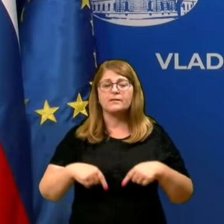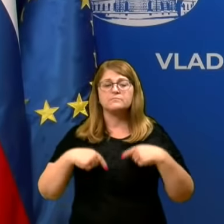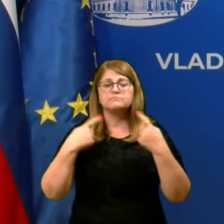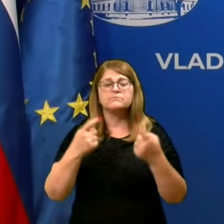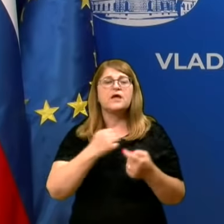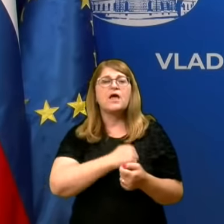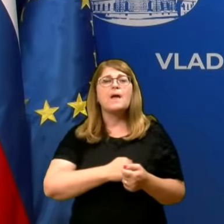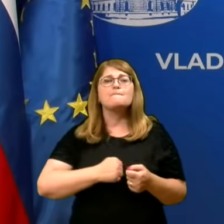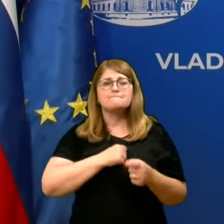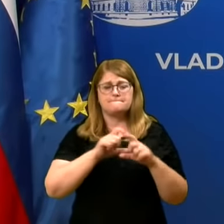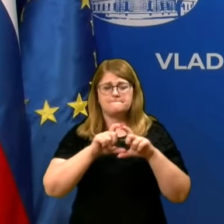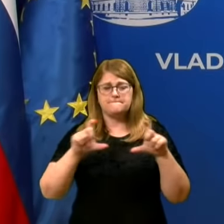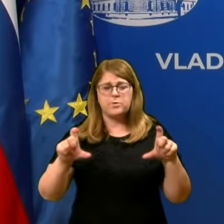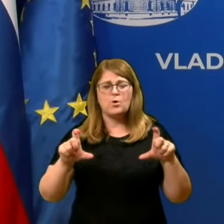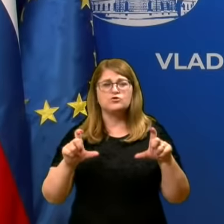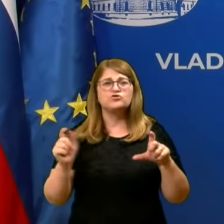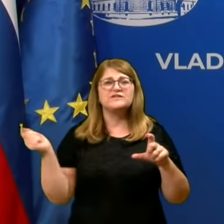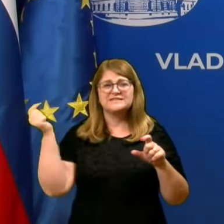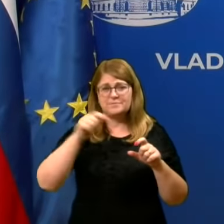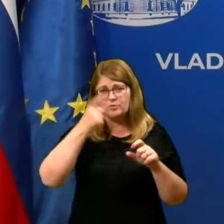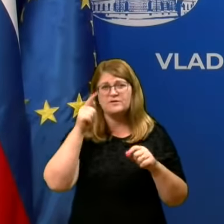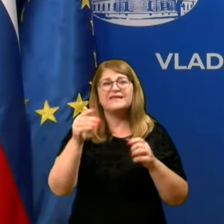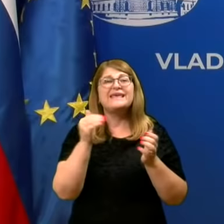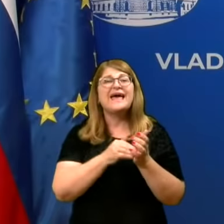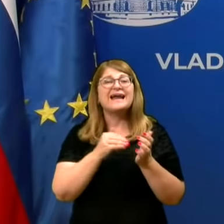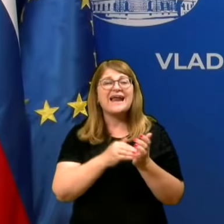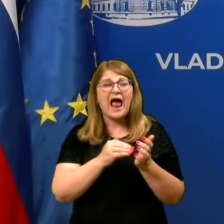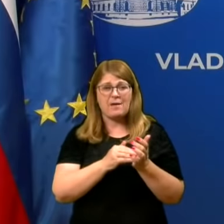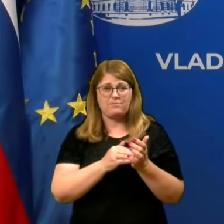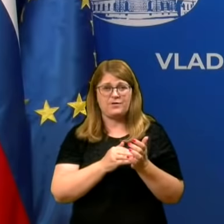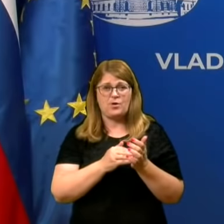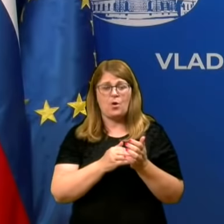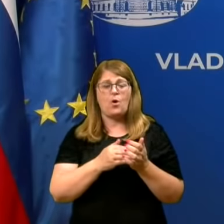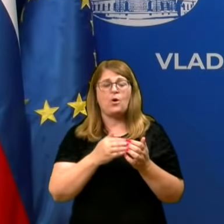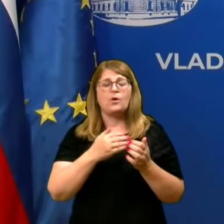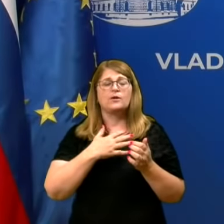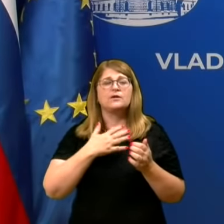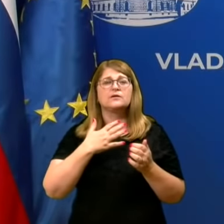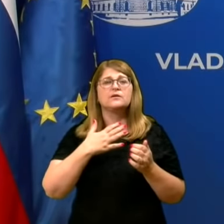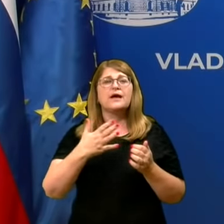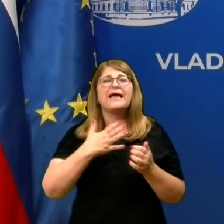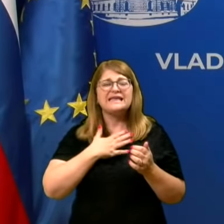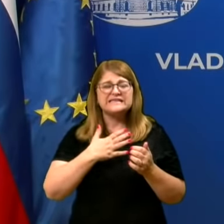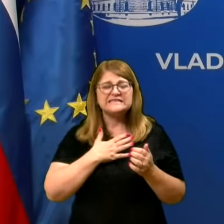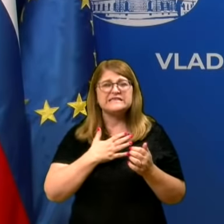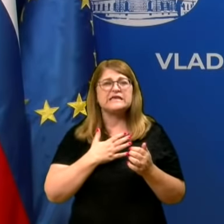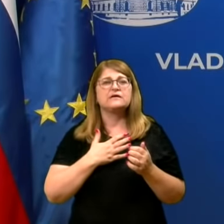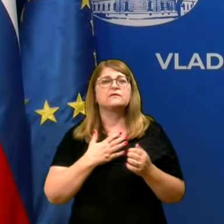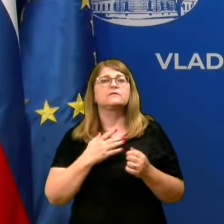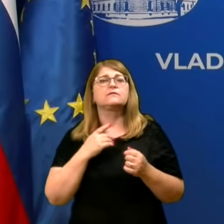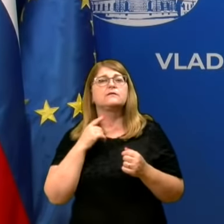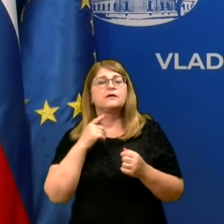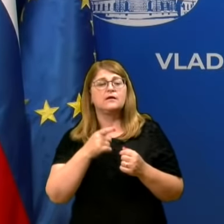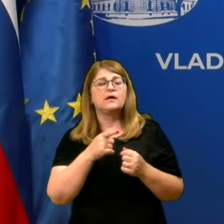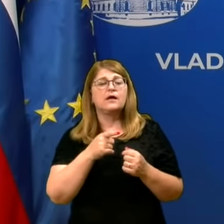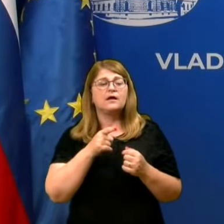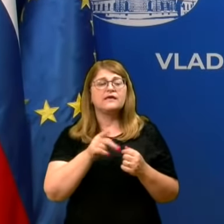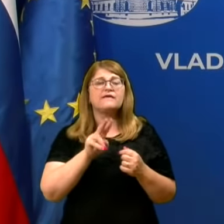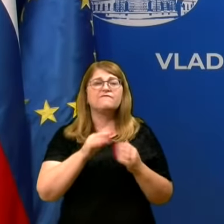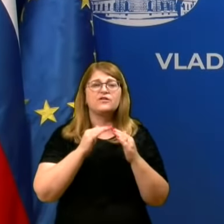odhajajo bolniki, ki rabijo bolnišnico, to smo več včas podarili. Tisti, ki rabijo, ki si, ko zelo imamo napredno paljativo, ki jo ne moremo zagotoviti v domu,